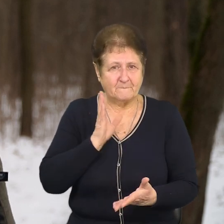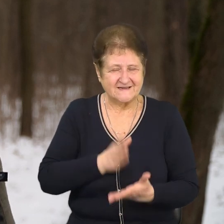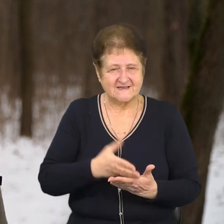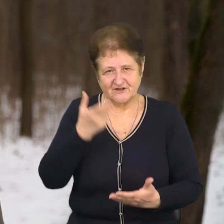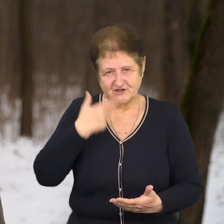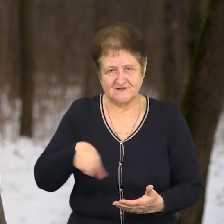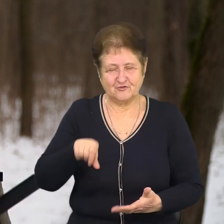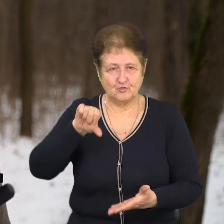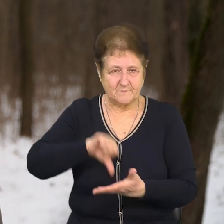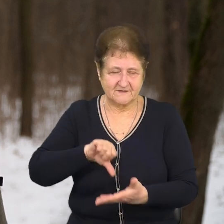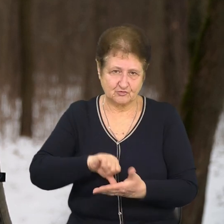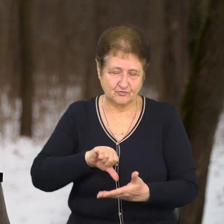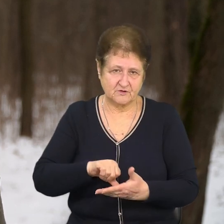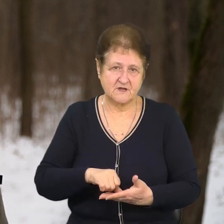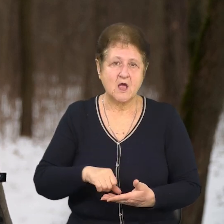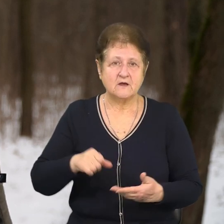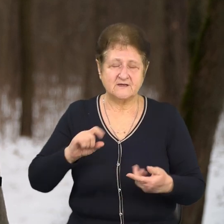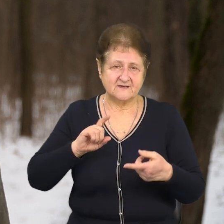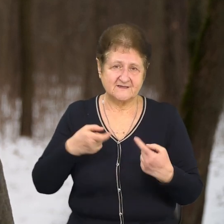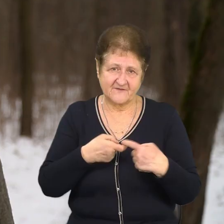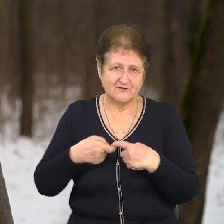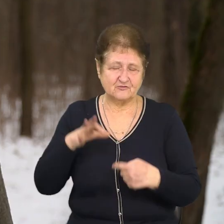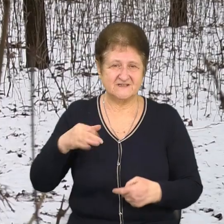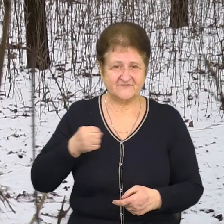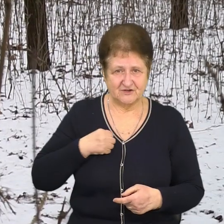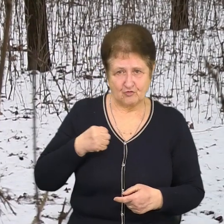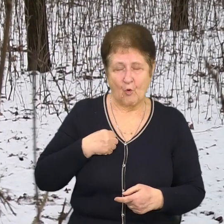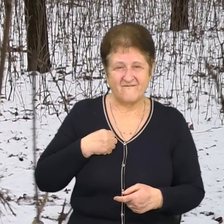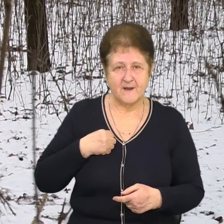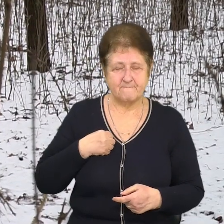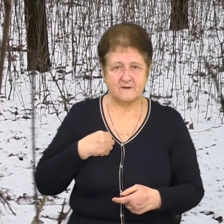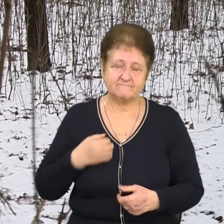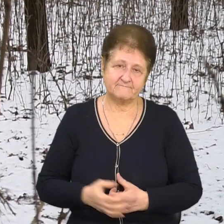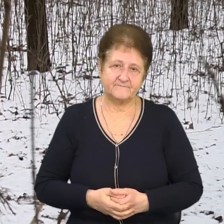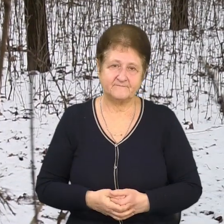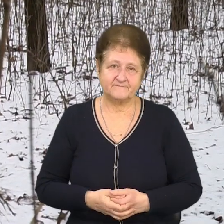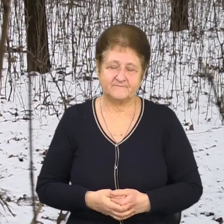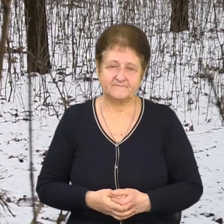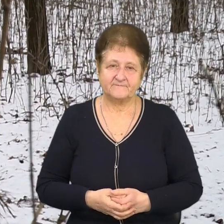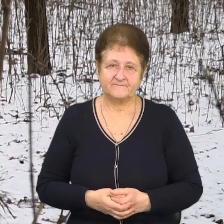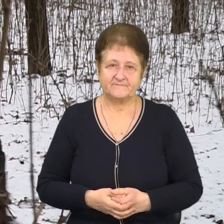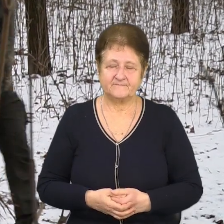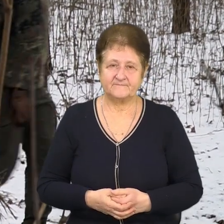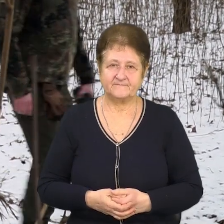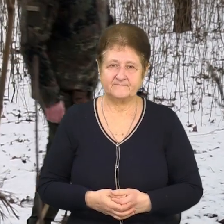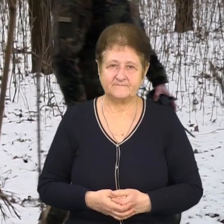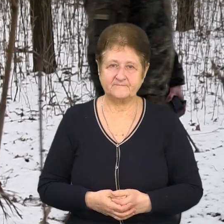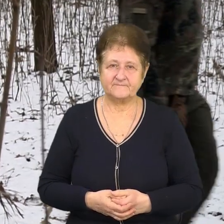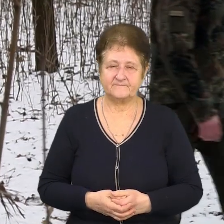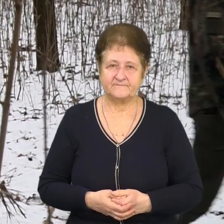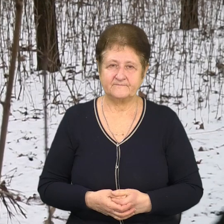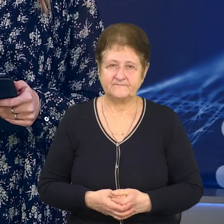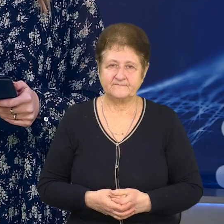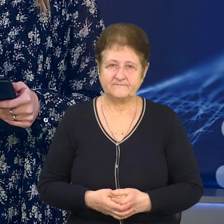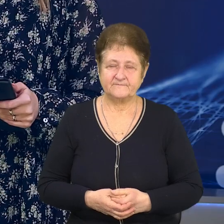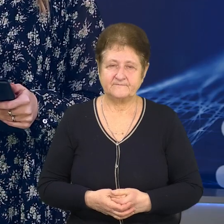військові, також контактуєш з військовими, коротше, кажеш, що ти будеш плюс там. Гордій Єрмак, Дмитро Фальчевський. Суспільне новини. Чернігів.